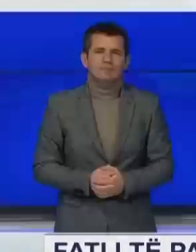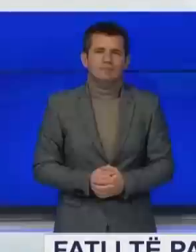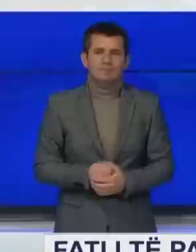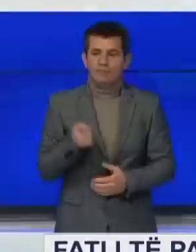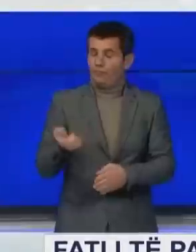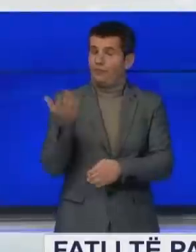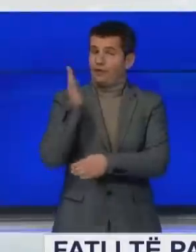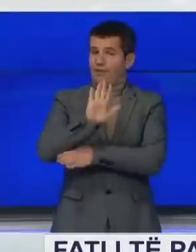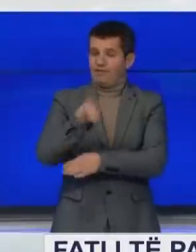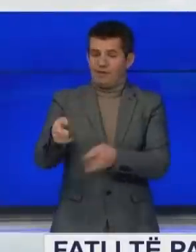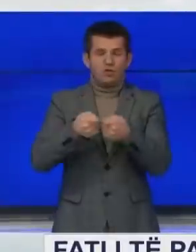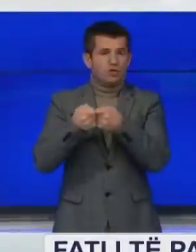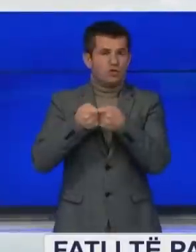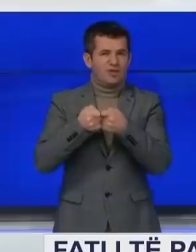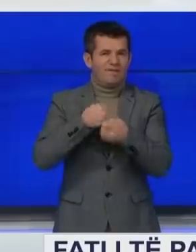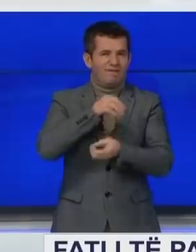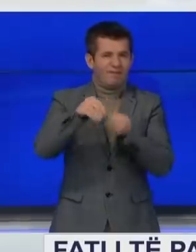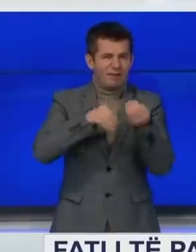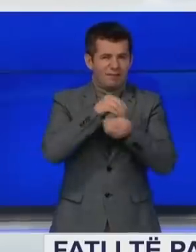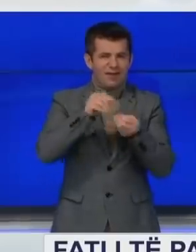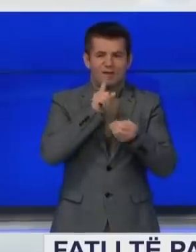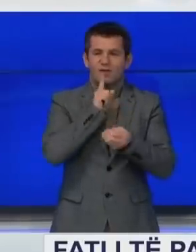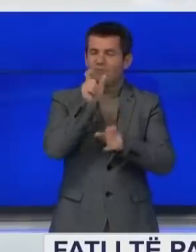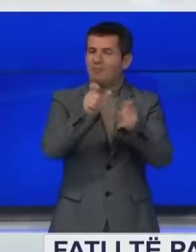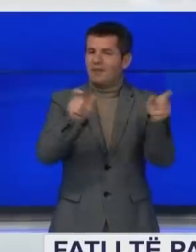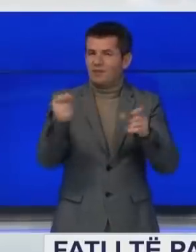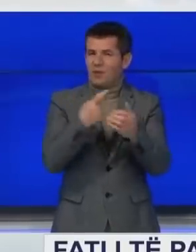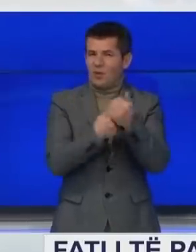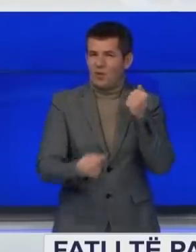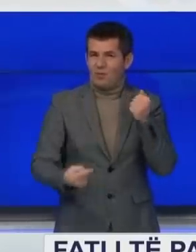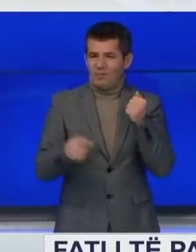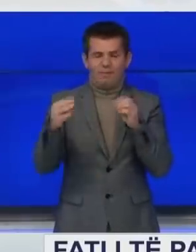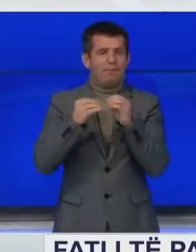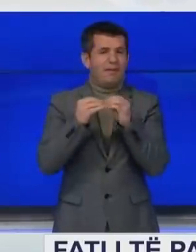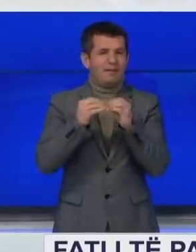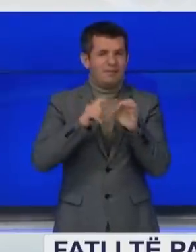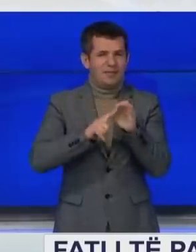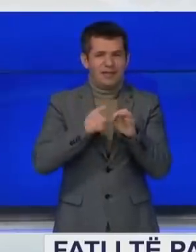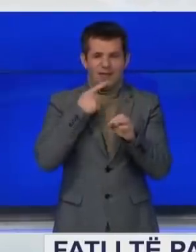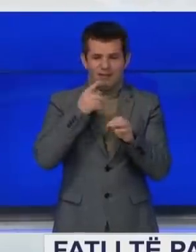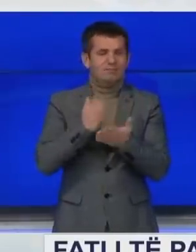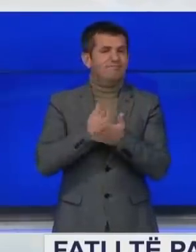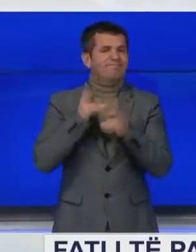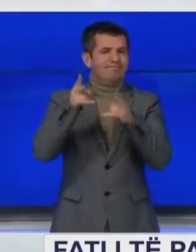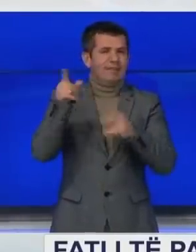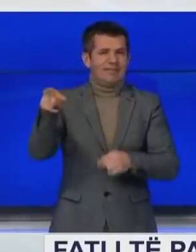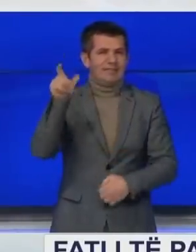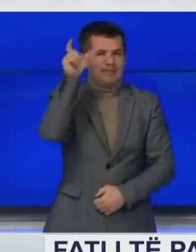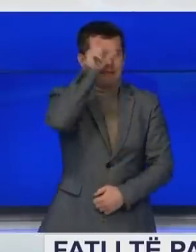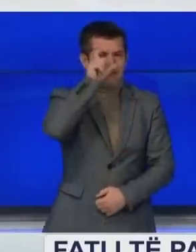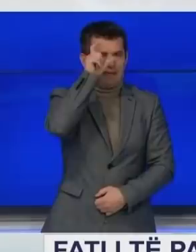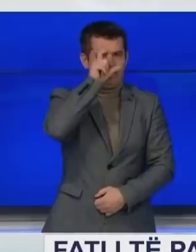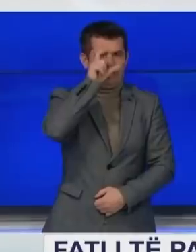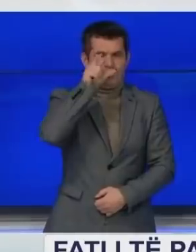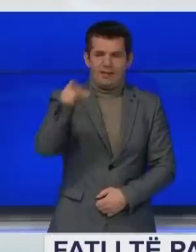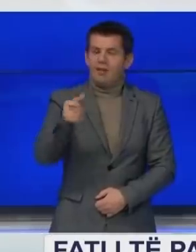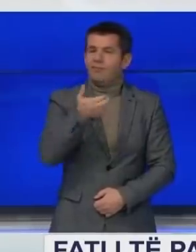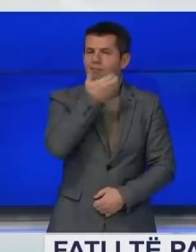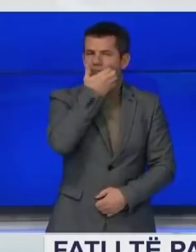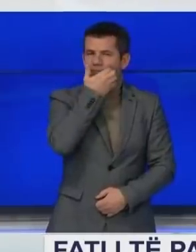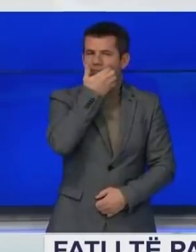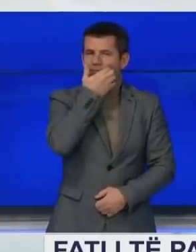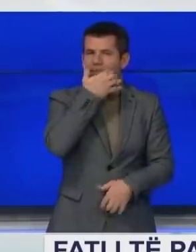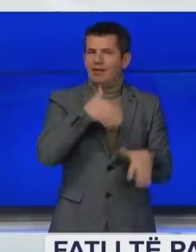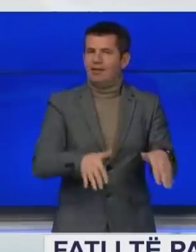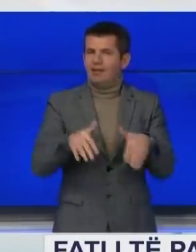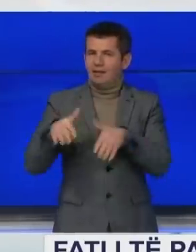Përfaqësuesi i shoqatës së familjarëve të personave të pëgjitur, Bajram Qerkini ka akuzuar shtetin sërp se pobën lojme zbardjën e fatit të personave të